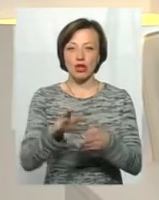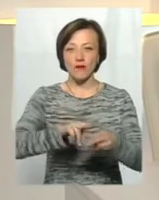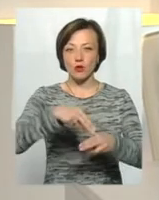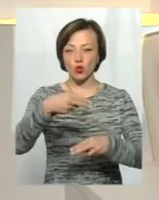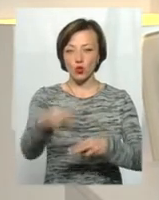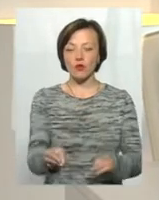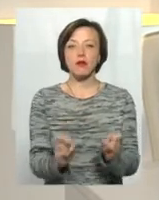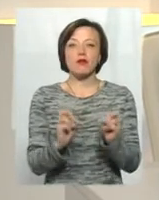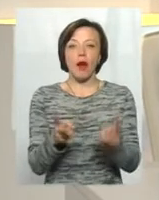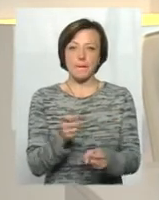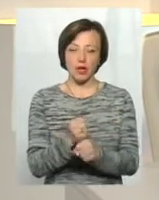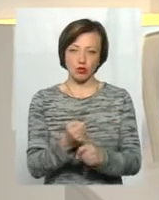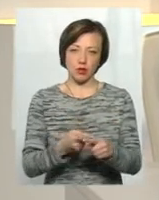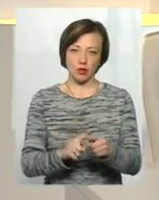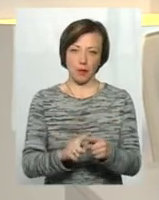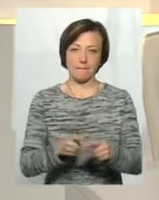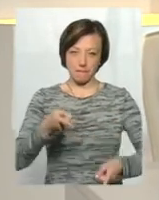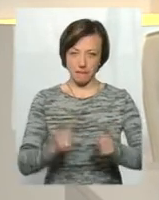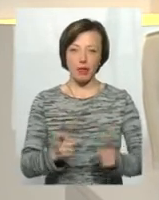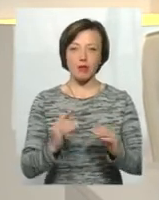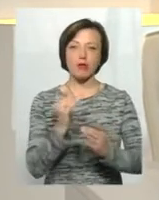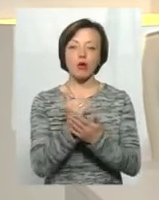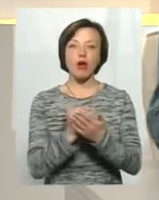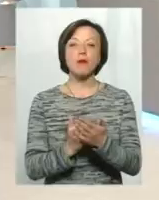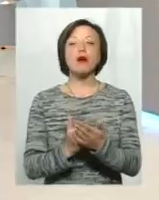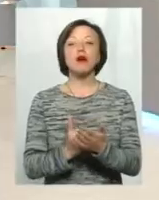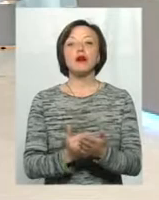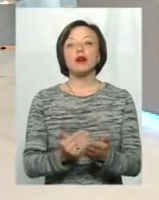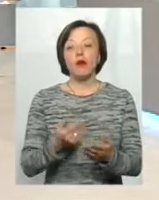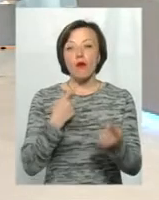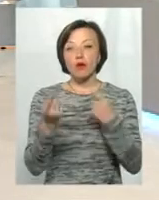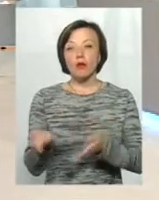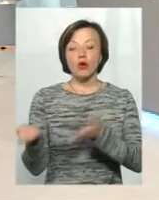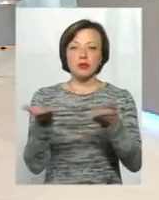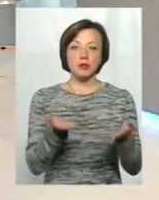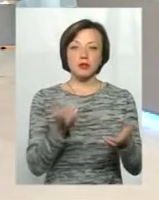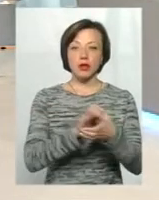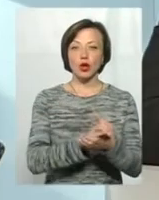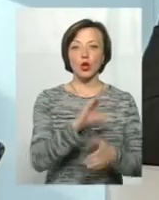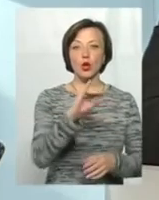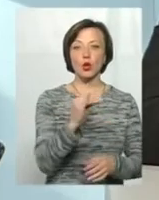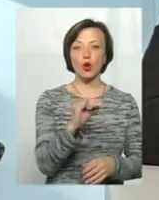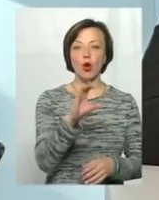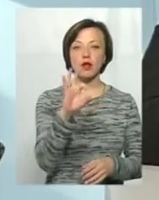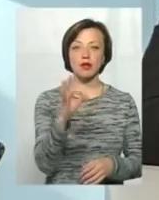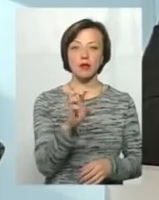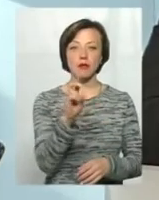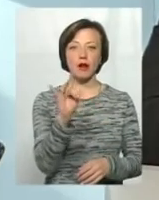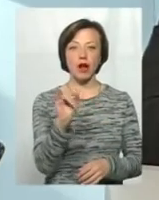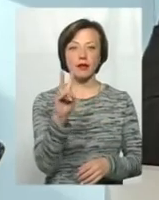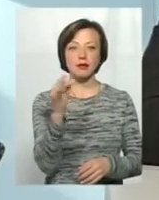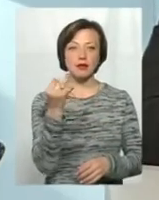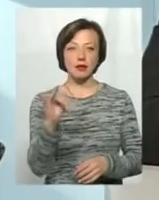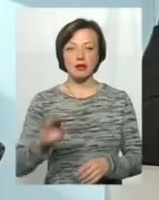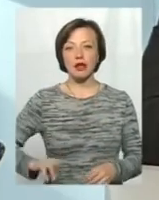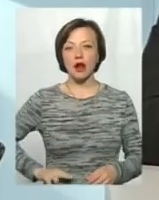як діє така програма на практиці, сьогодні говоримо з нашими гостями. Знайомтеся. Юрій Олександрович Браніцький, директор Південно-Західного